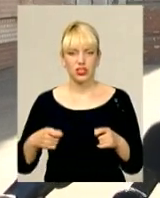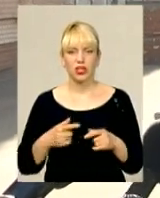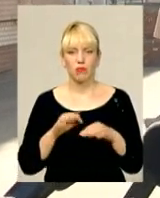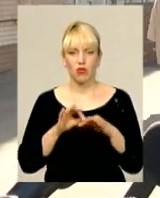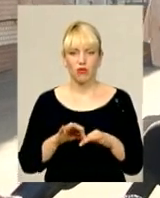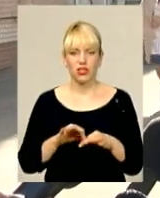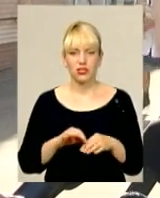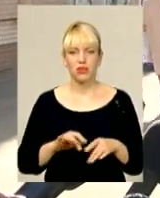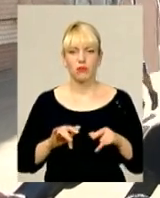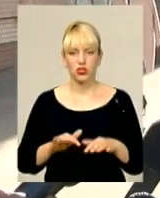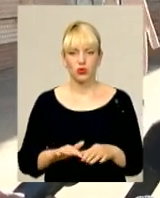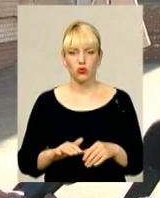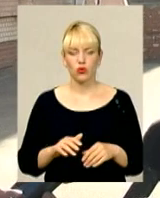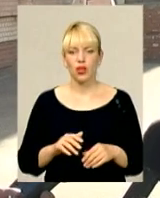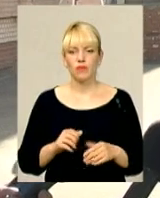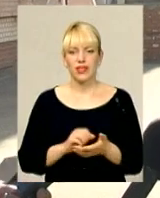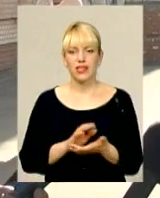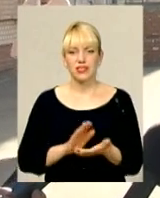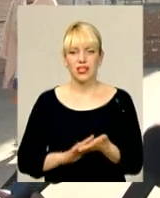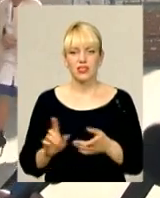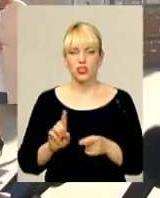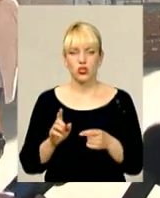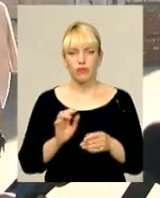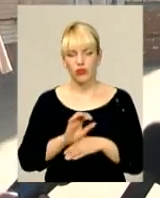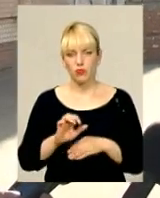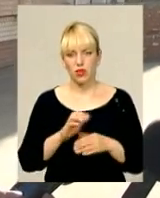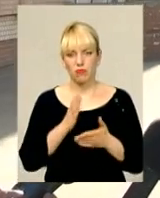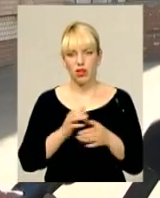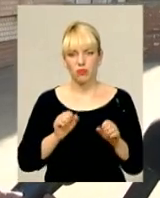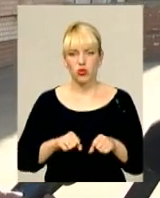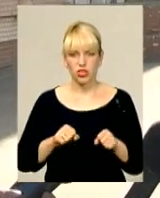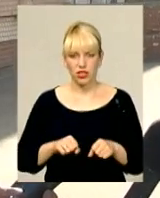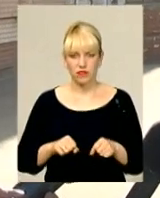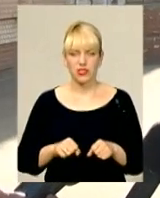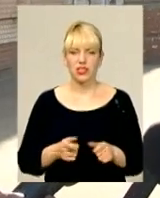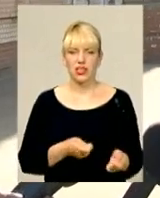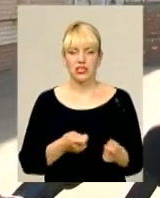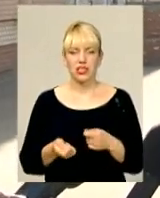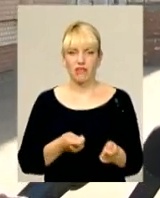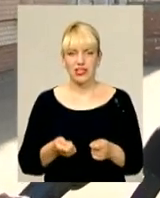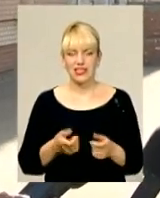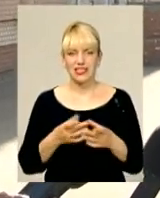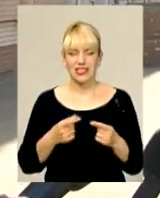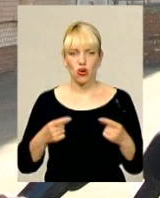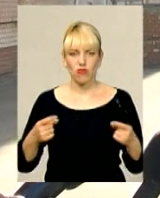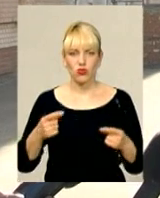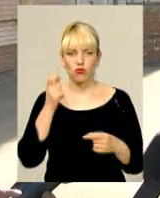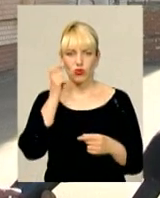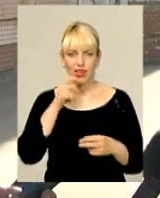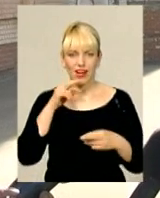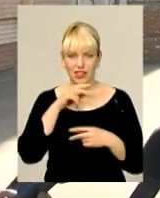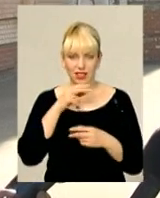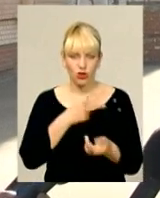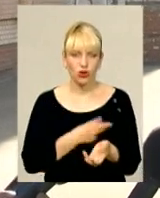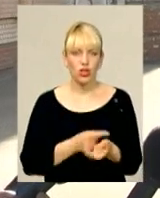провести процедуру реєстрації, тим, щоб виробники мали можливість завести вакцини і сироватки в Україну, з тим, щоб ми могли теж